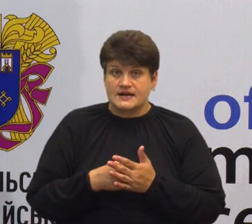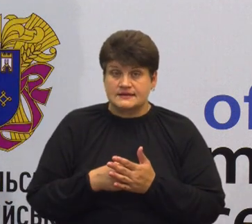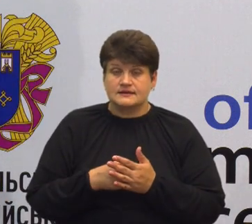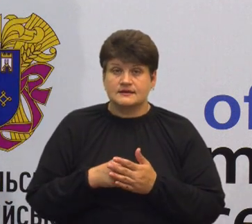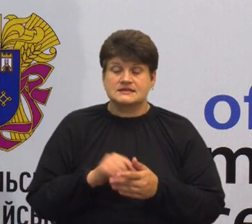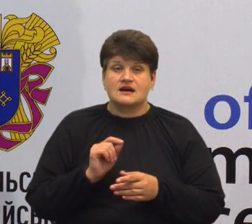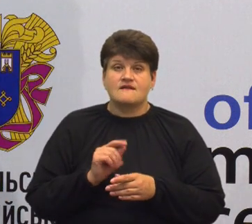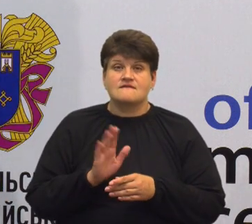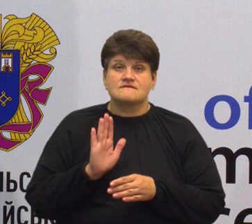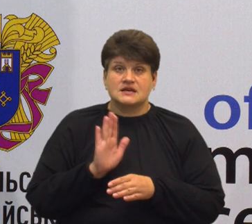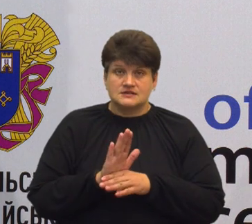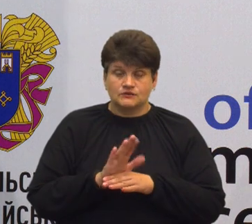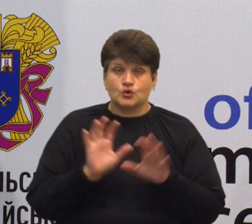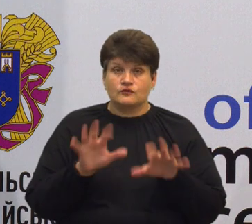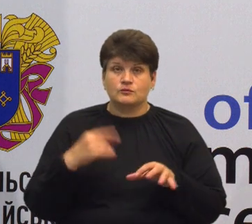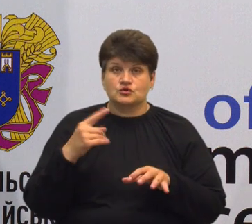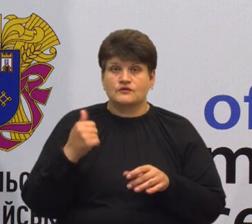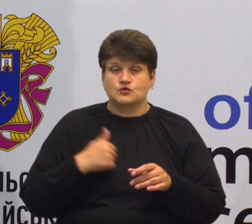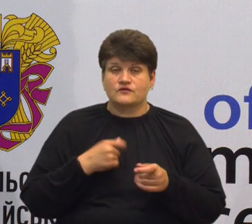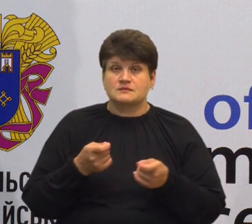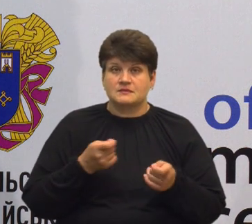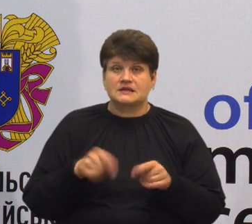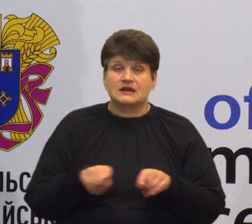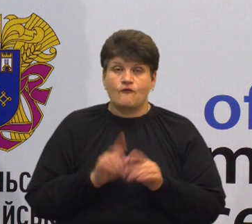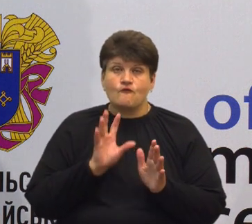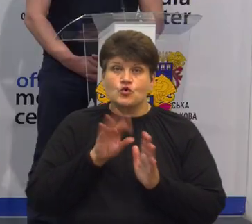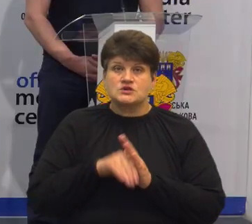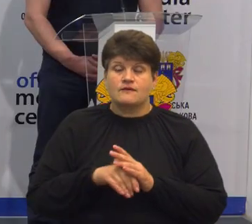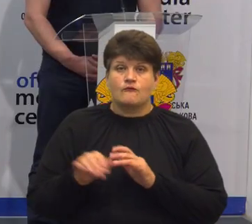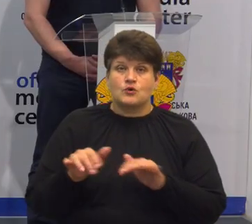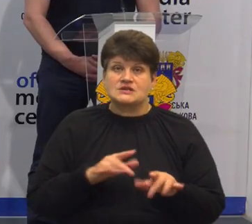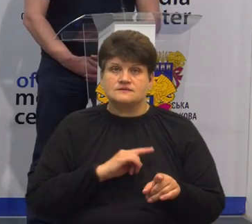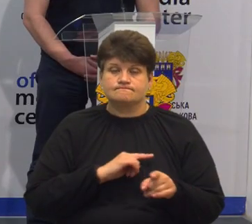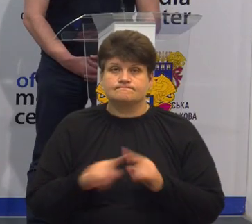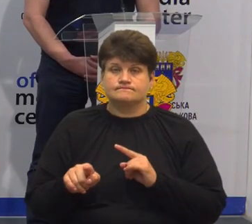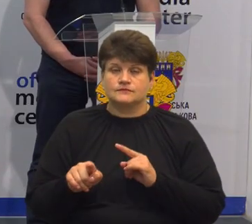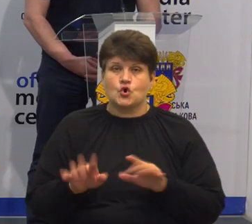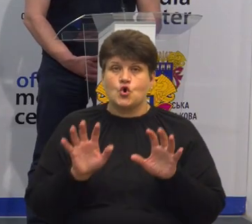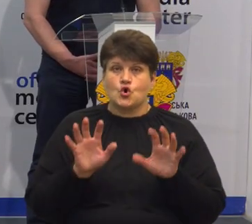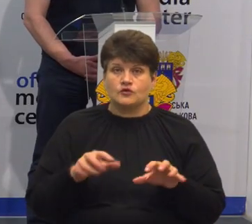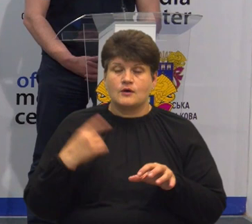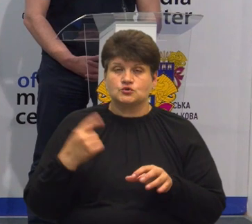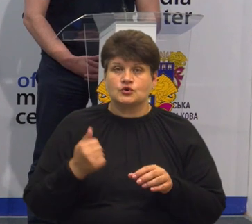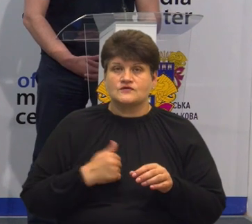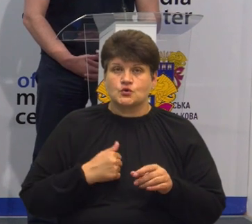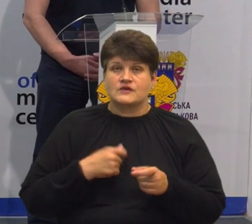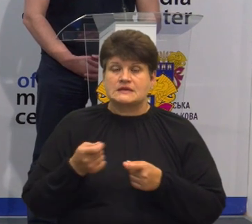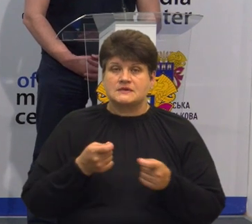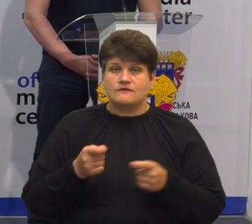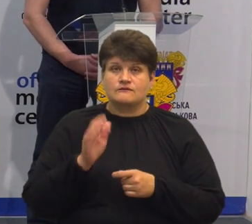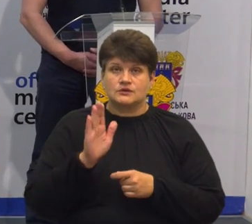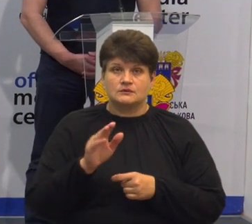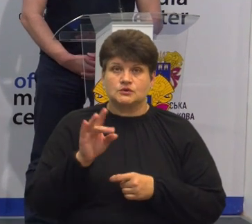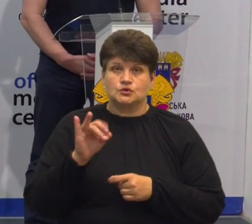військової адміністрації області ми так само включаємося в цей процес негайно. Голова обласної військової адміністрації Володимир